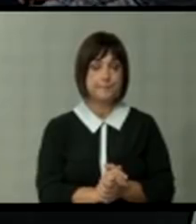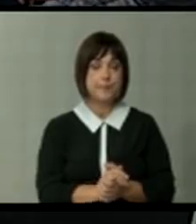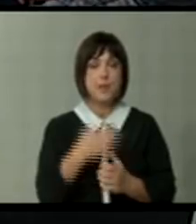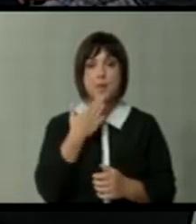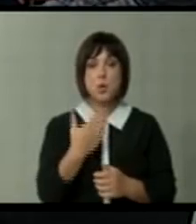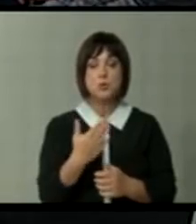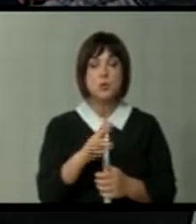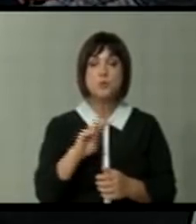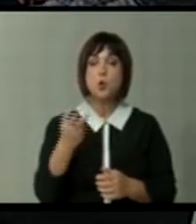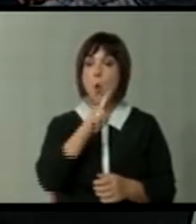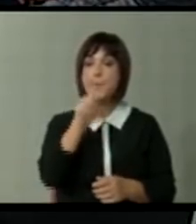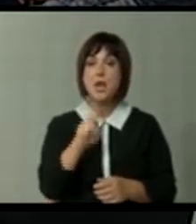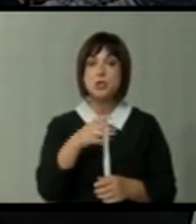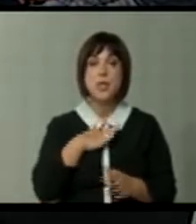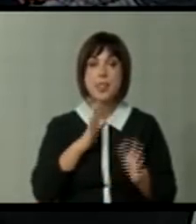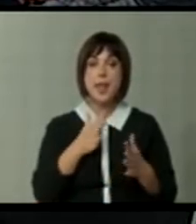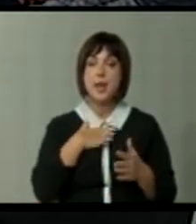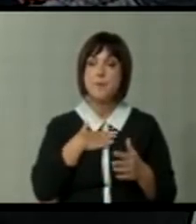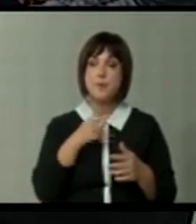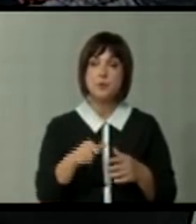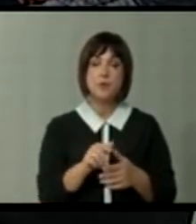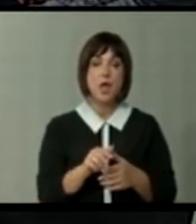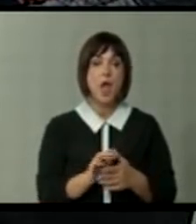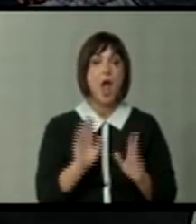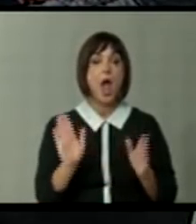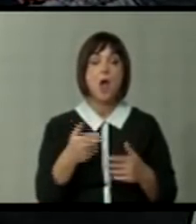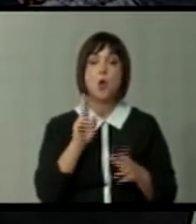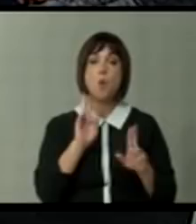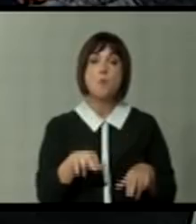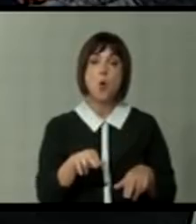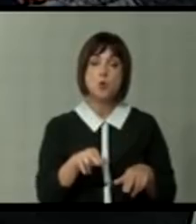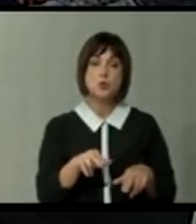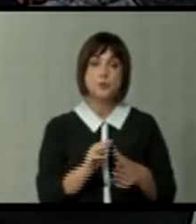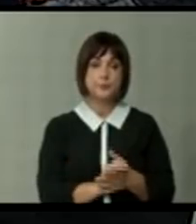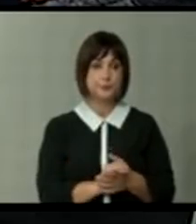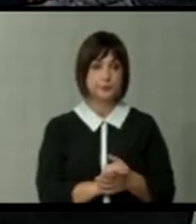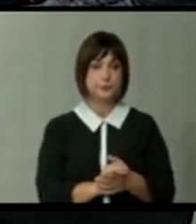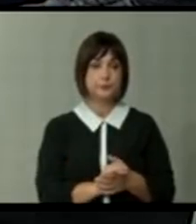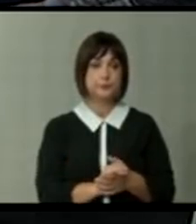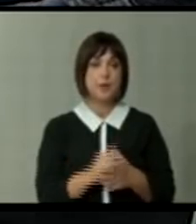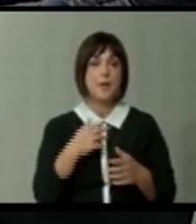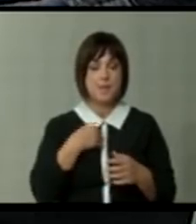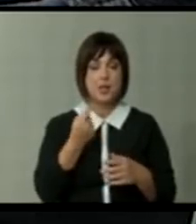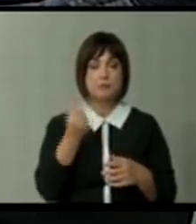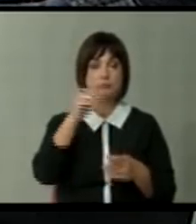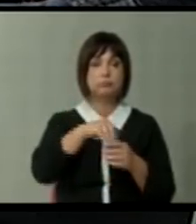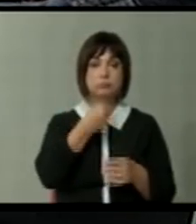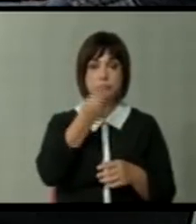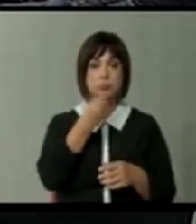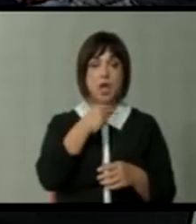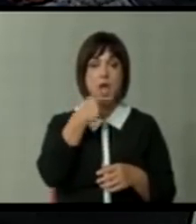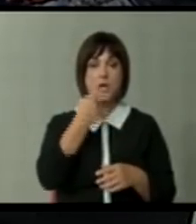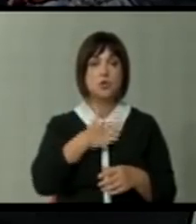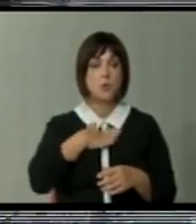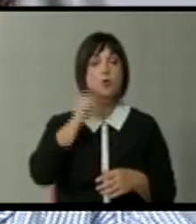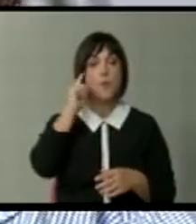Благодарам. Друго прашање, дали имаме по... Ако може... Аха, може да дообјасни. Го искажам